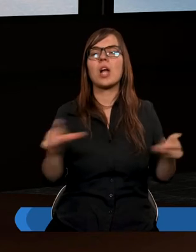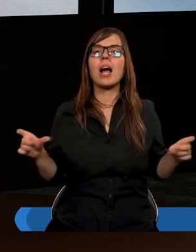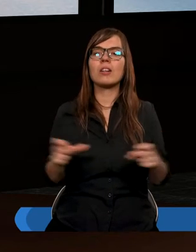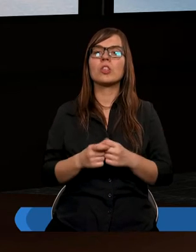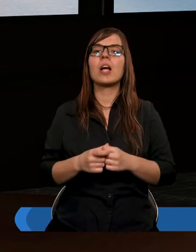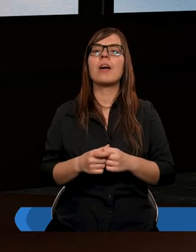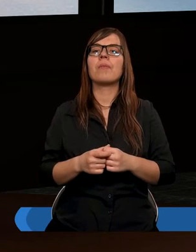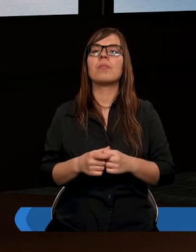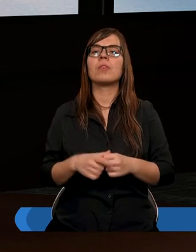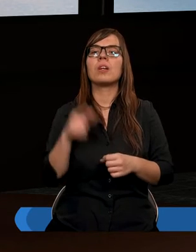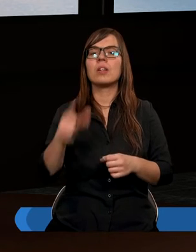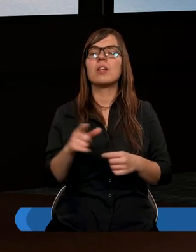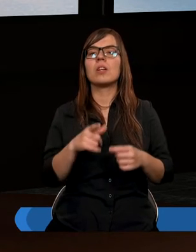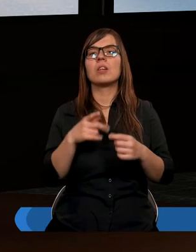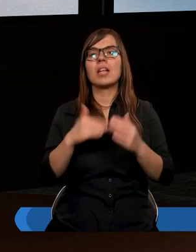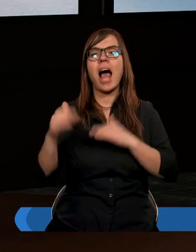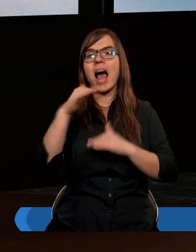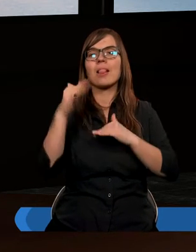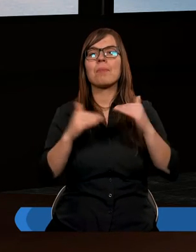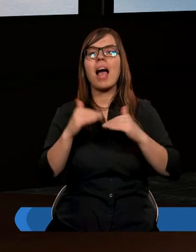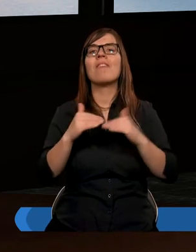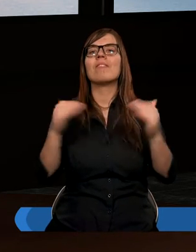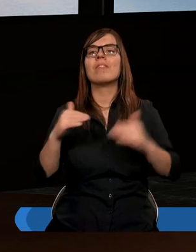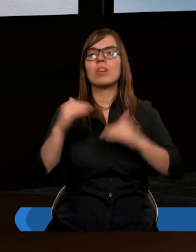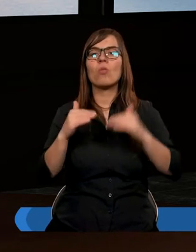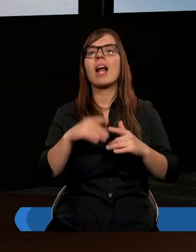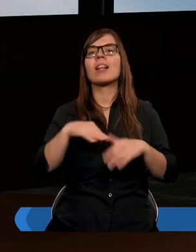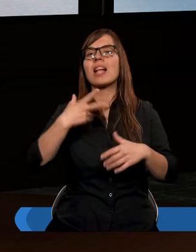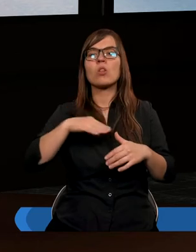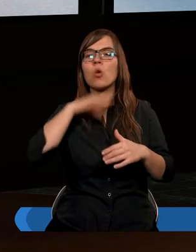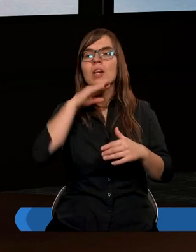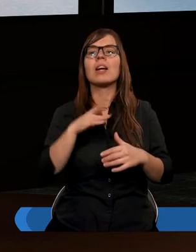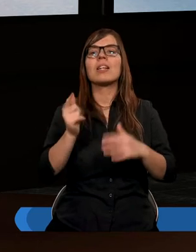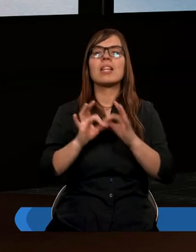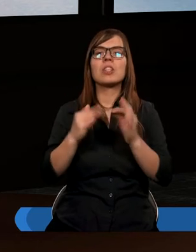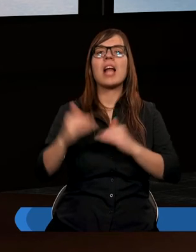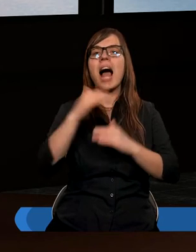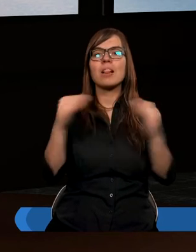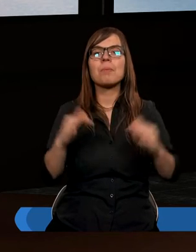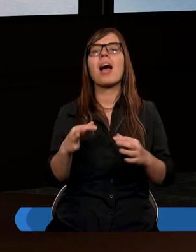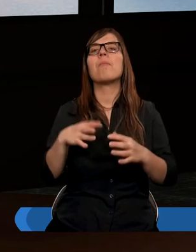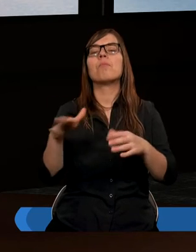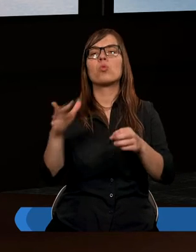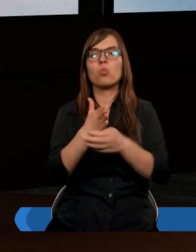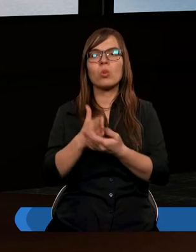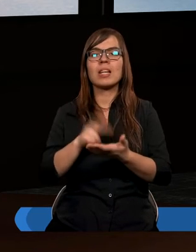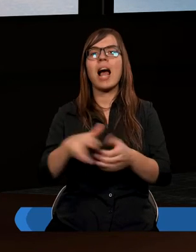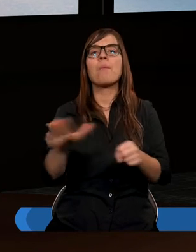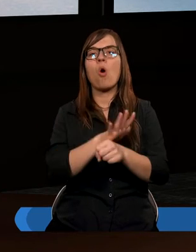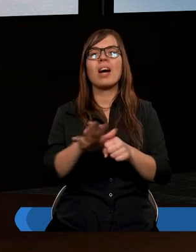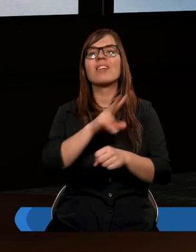niech wasz nadmiar wyrówna ich niedostatek by ich nadmiar służył na pokrycie waszego